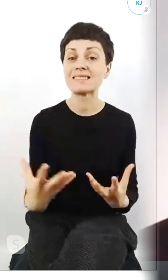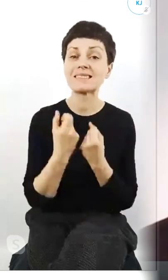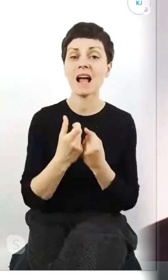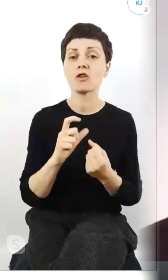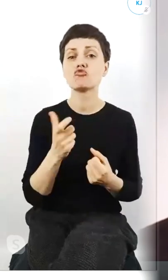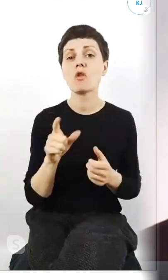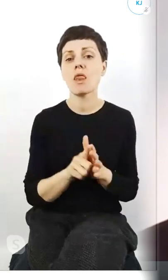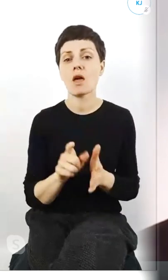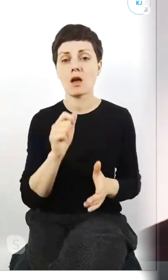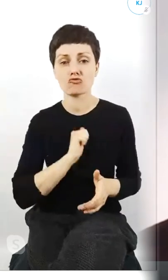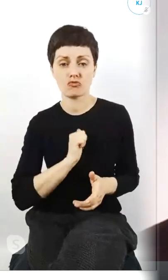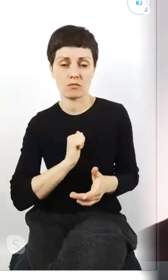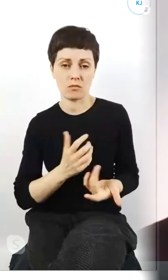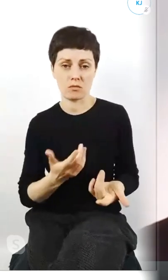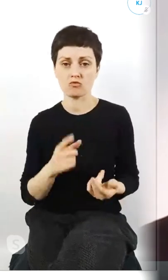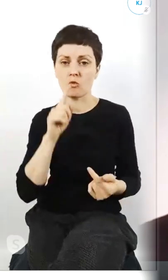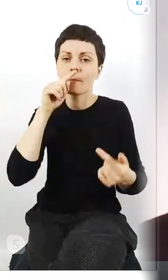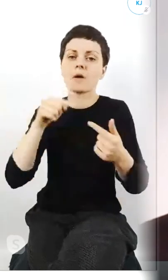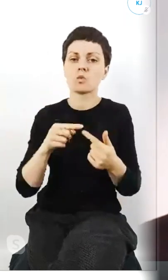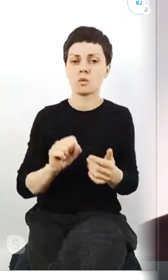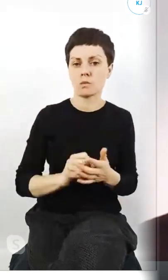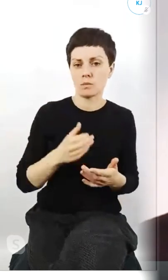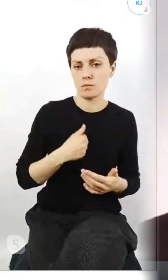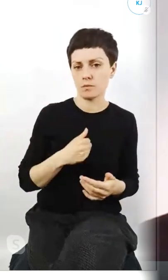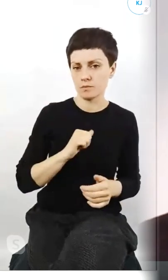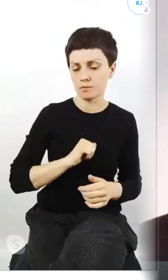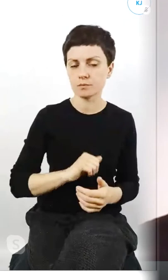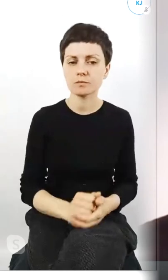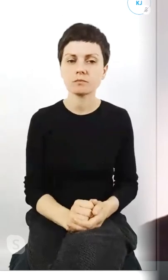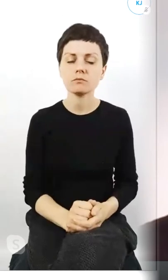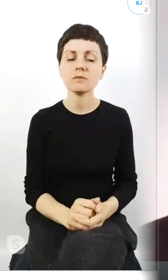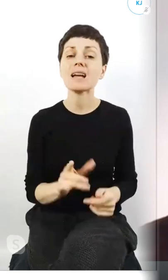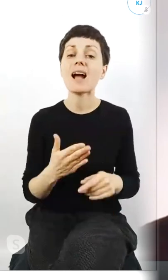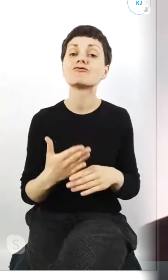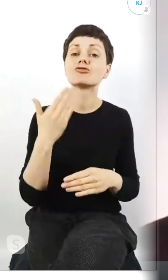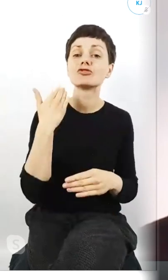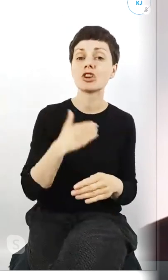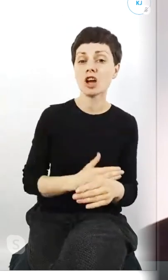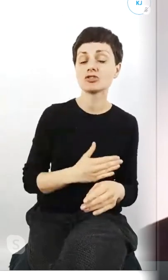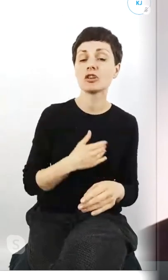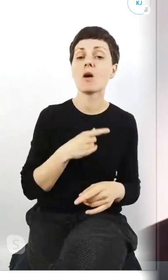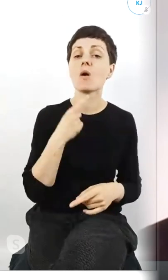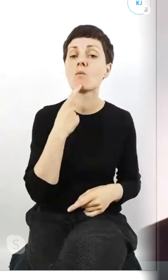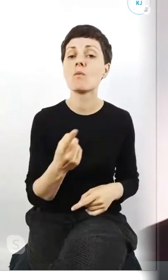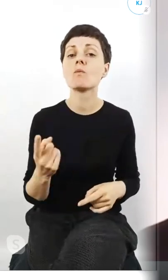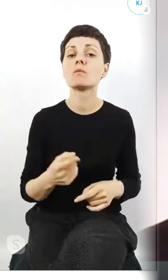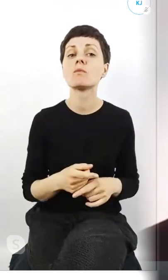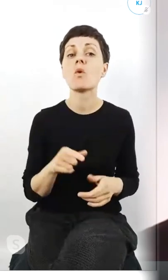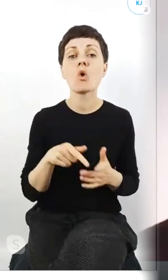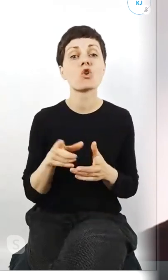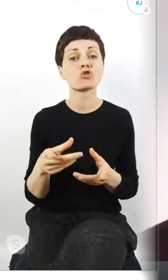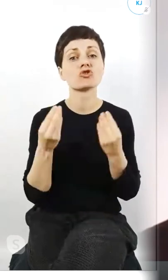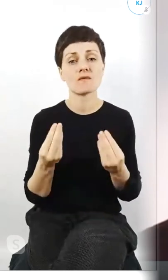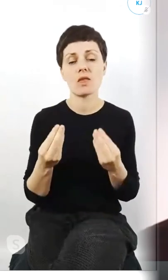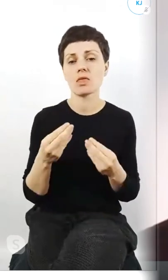odpowiedniego i tak jak wcześniej wspomniałem to jest bardzo świetne właśnie pole do pokazania swoich